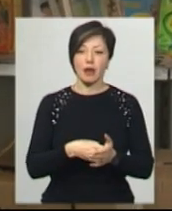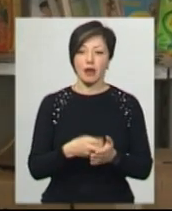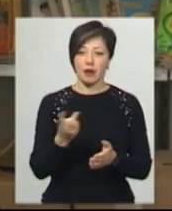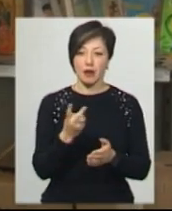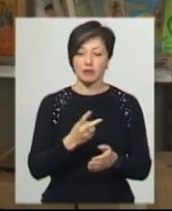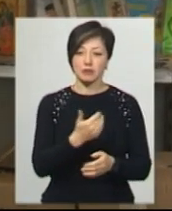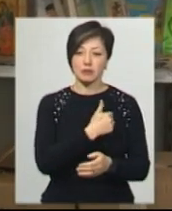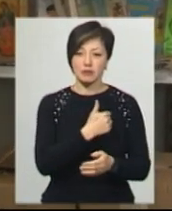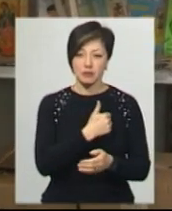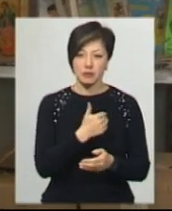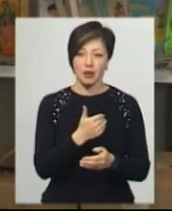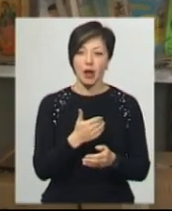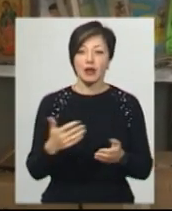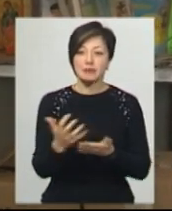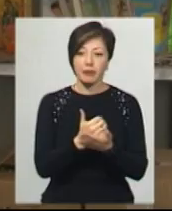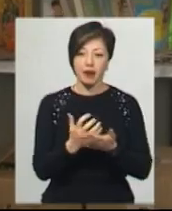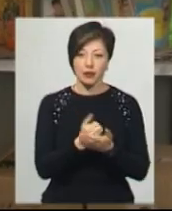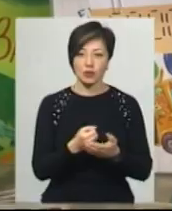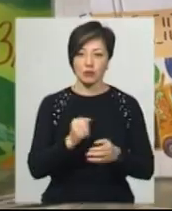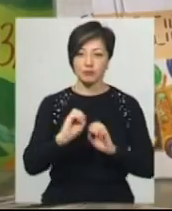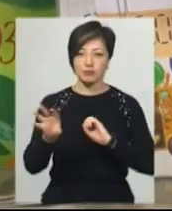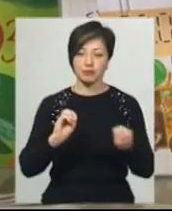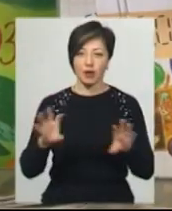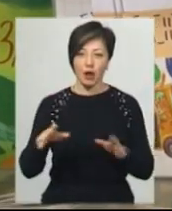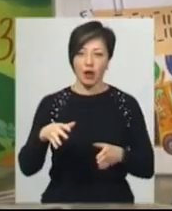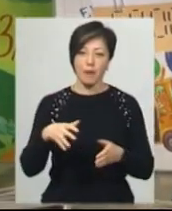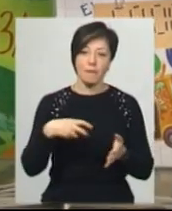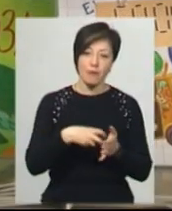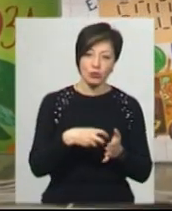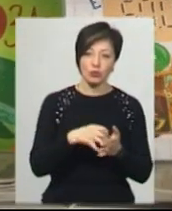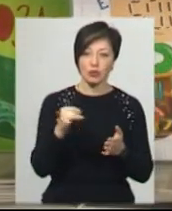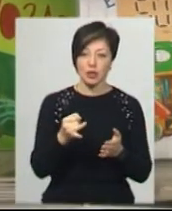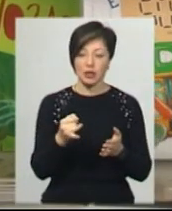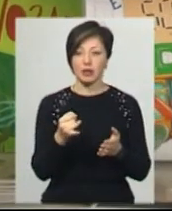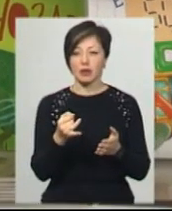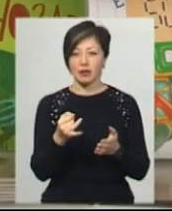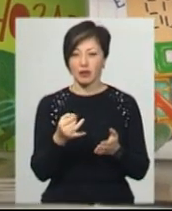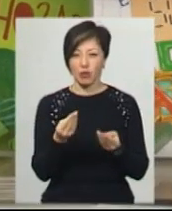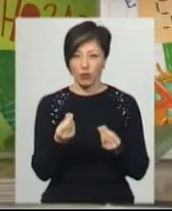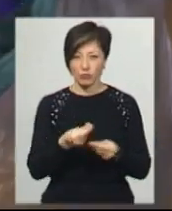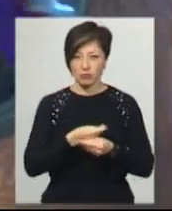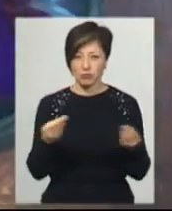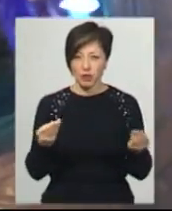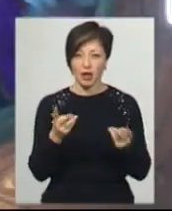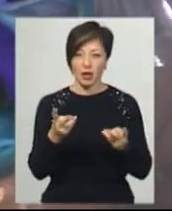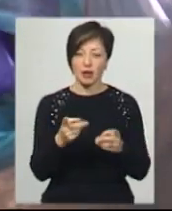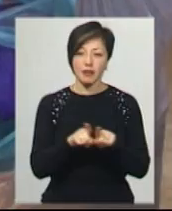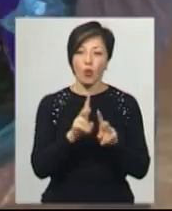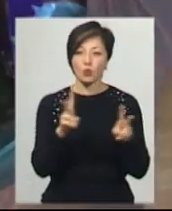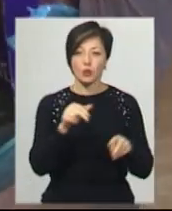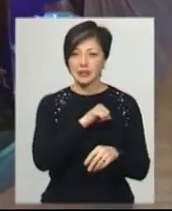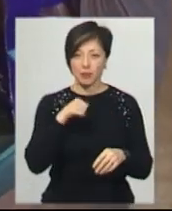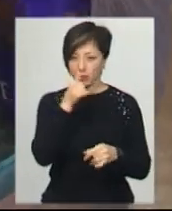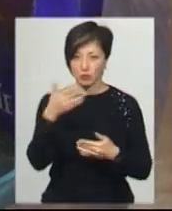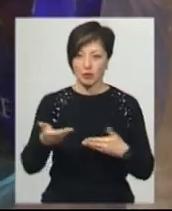збираються рознусти кореспонденцію та пенсійні виплати, приймати комунальні платежі. Це для тих, хто не може самостійно пересуватися. Для таких людей